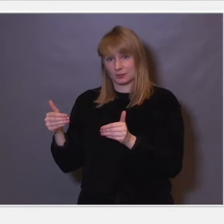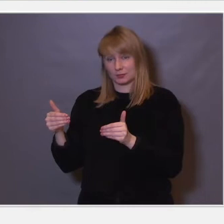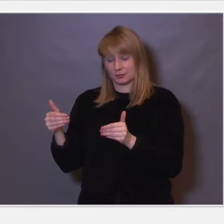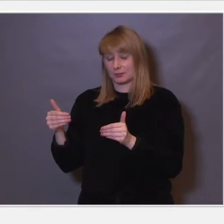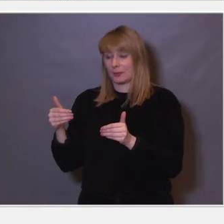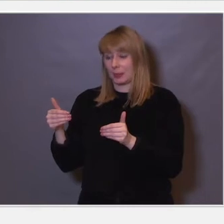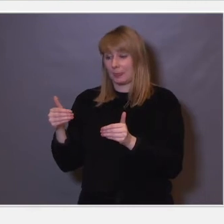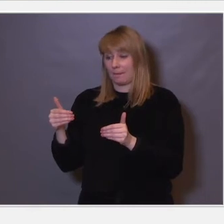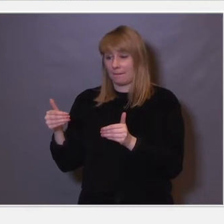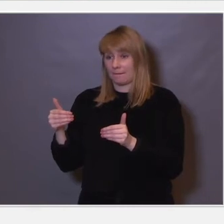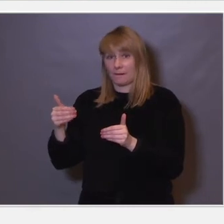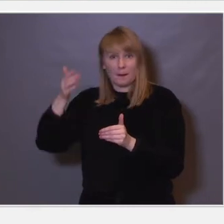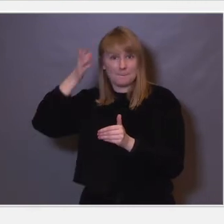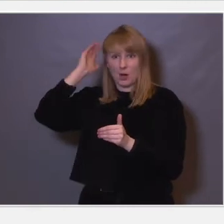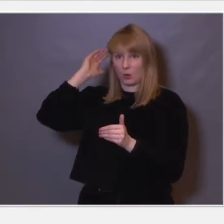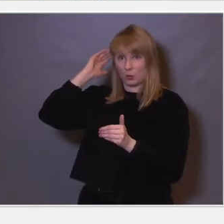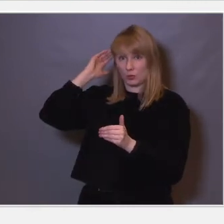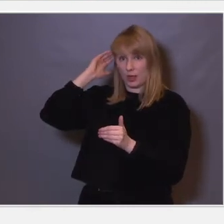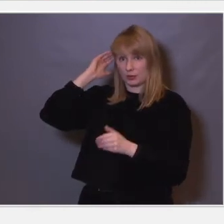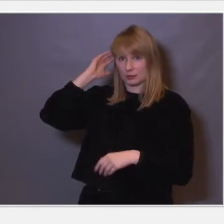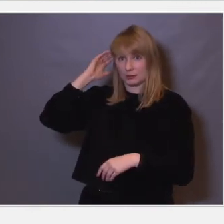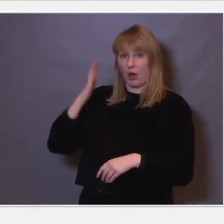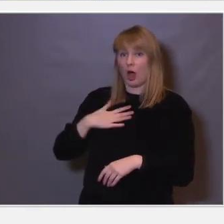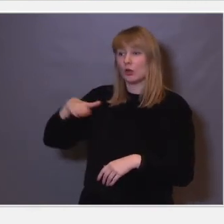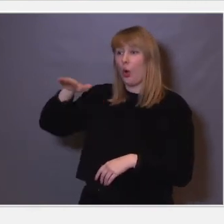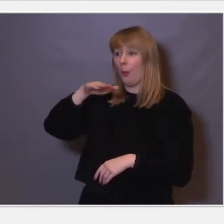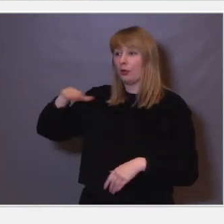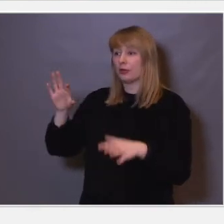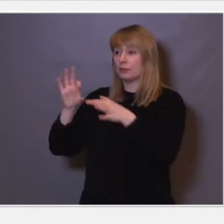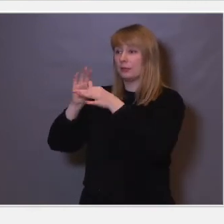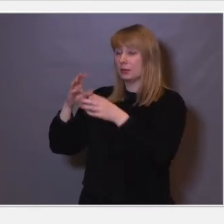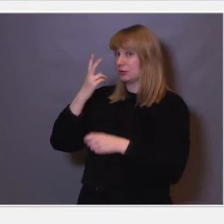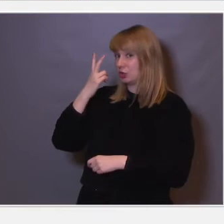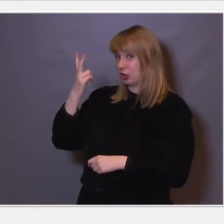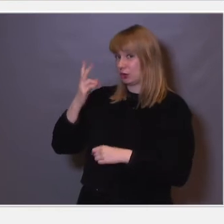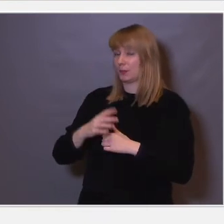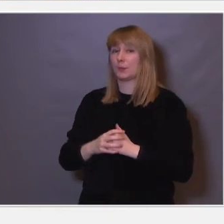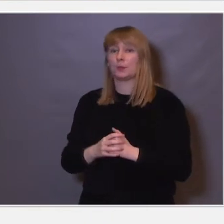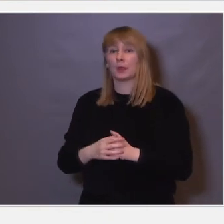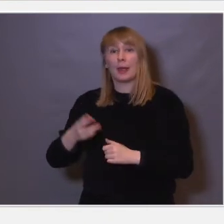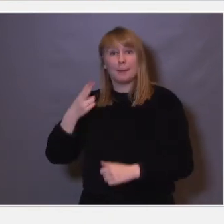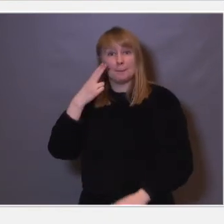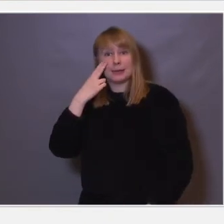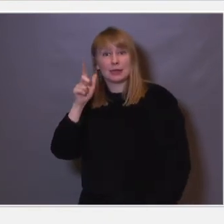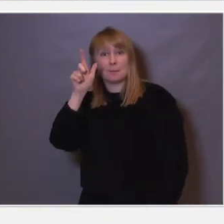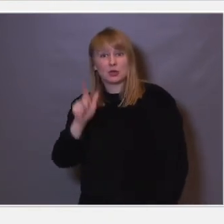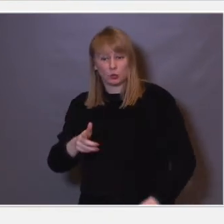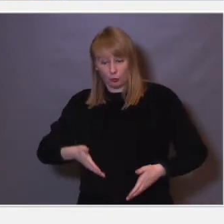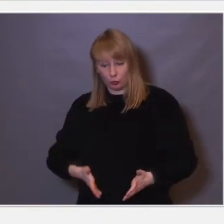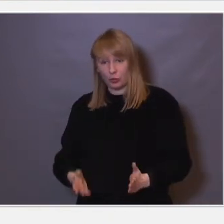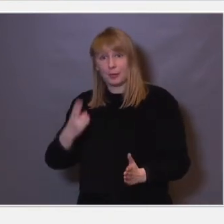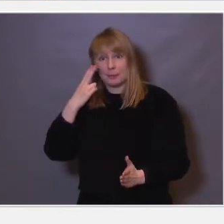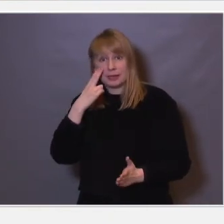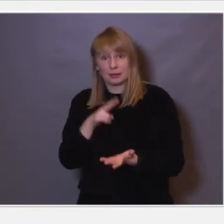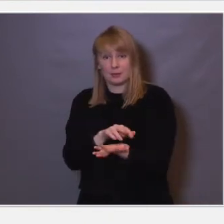og i bakhodet vårt sitter det området som har med syn å gjøre. En blind person, en som er født blind og